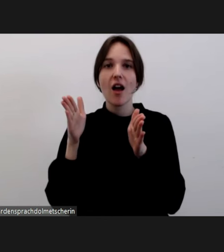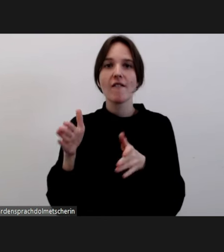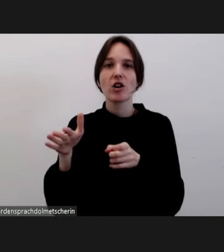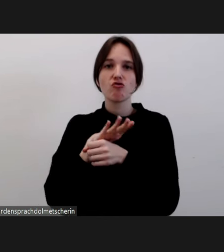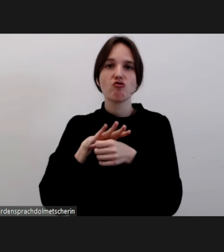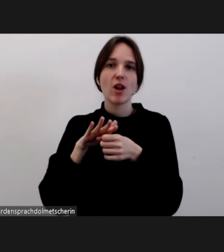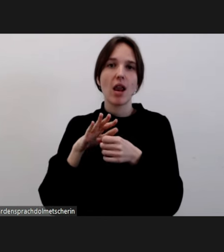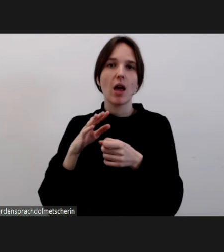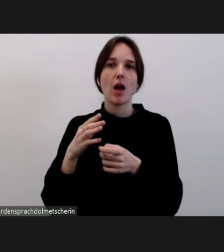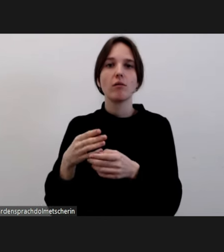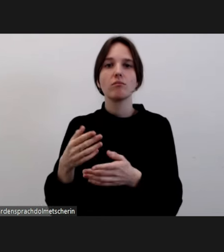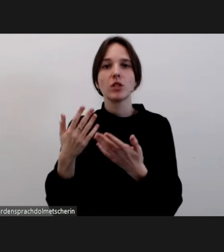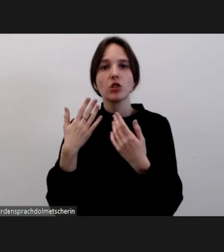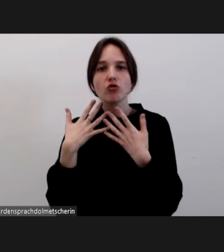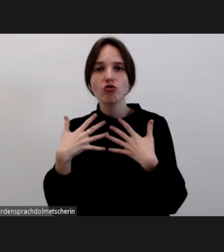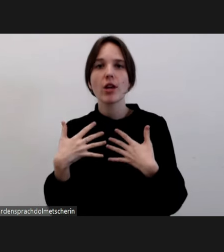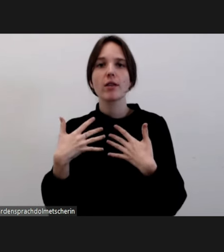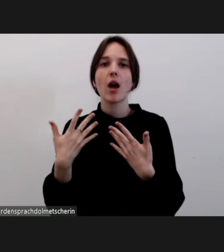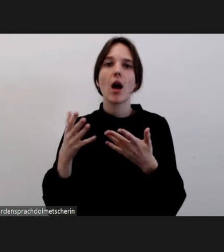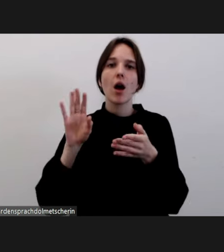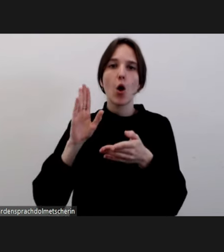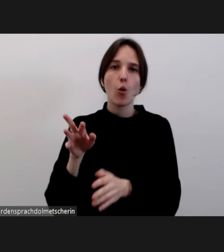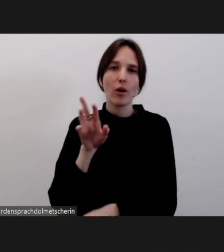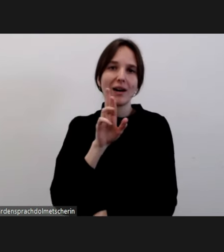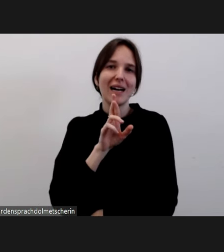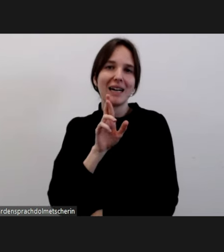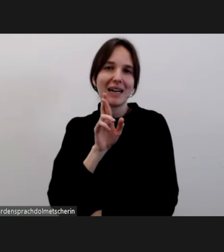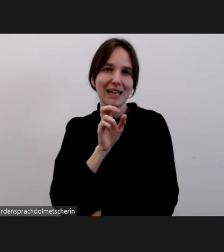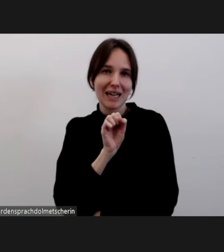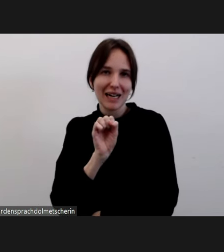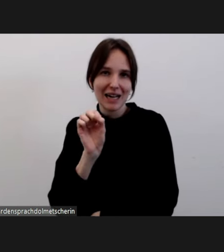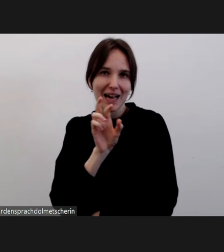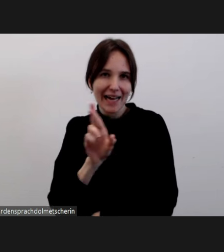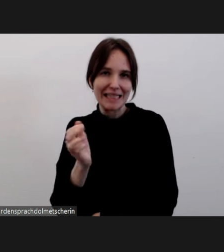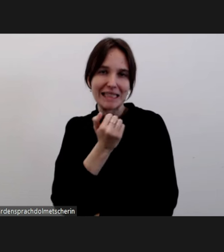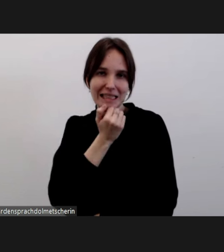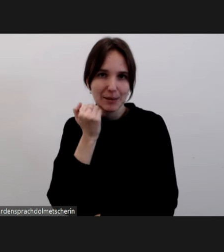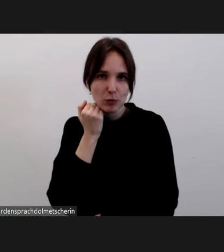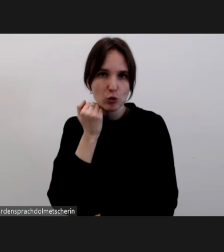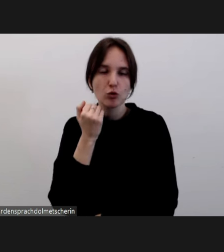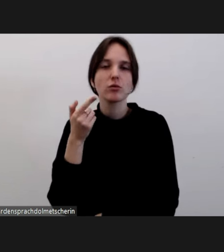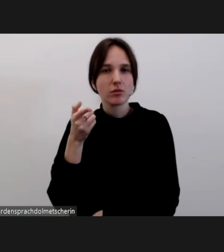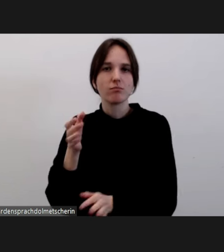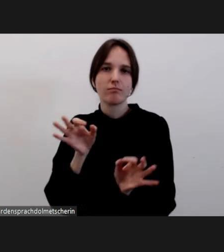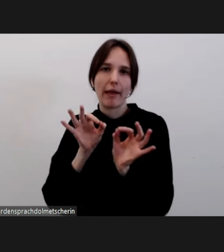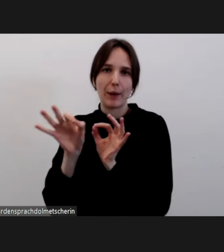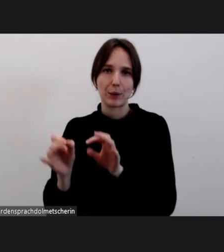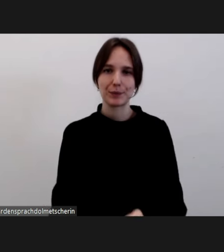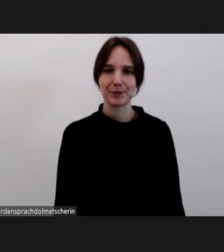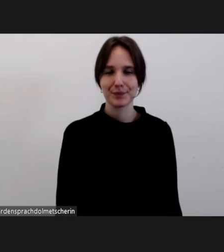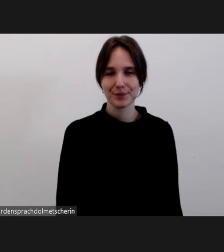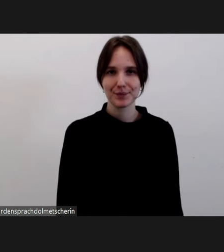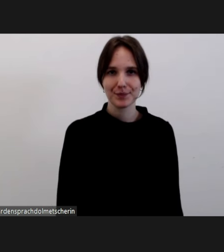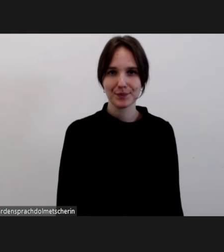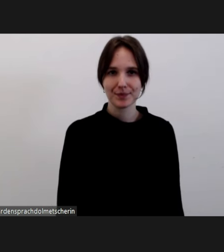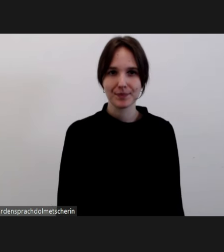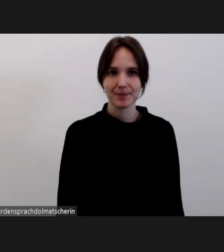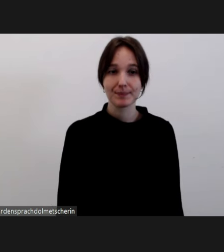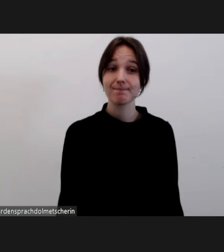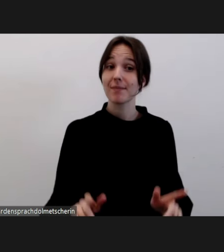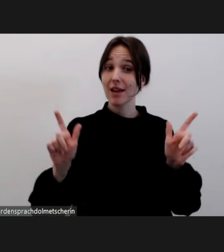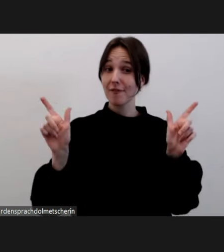gruppenbezogene Menschenfeindlichkeit und Rechtsextremismus in der Amadeo-Antonio-Stiftung. Die